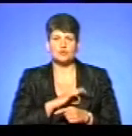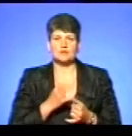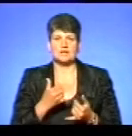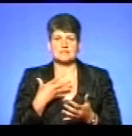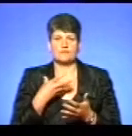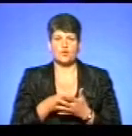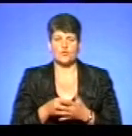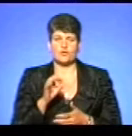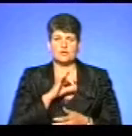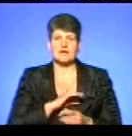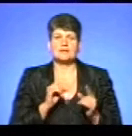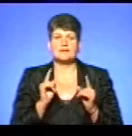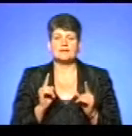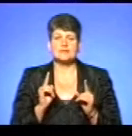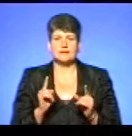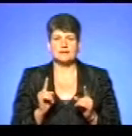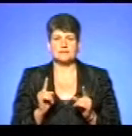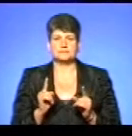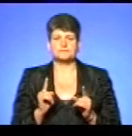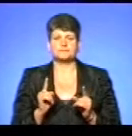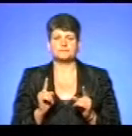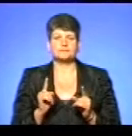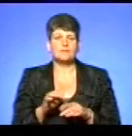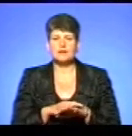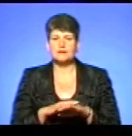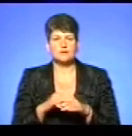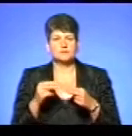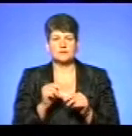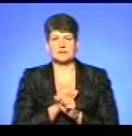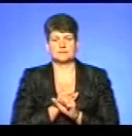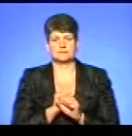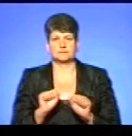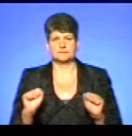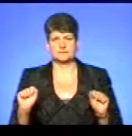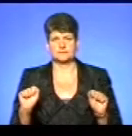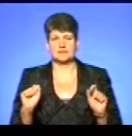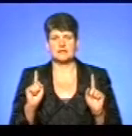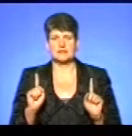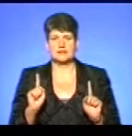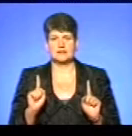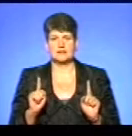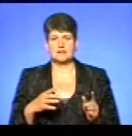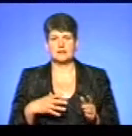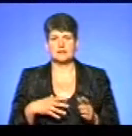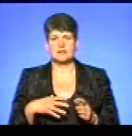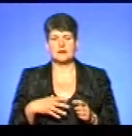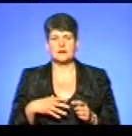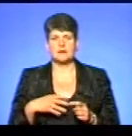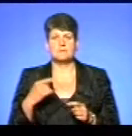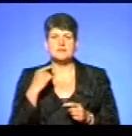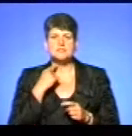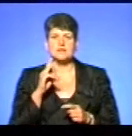власного використання тільки на ринок, на потрапляти ніякому разі, має права потрапляти тільки на місні консерви.